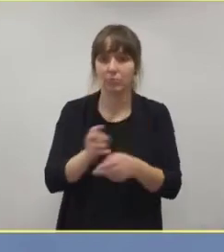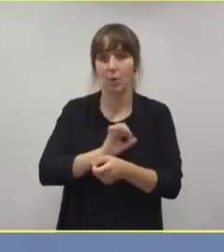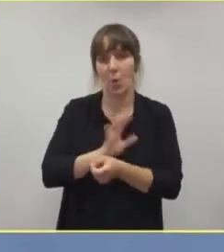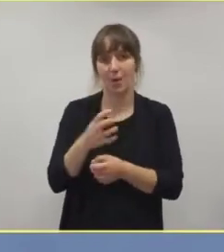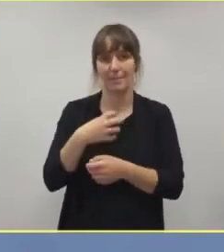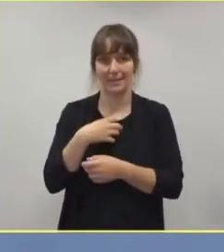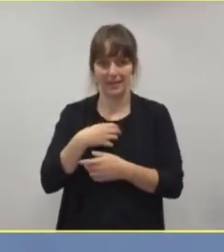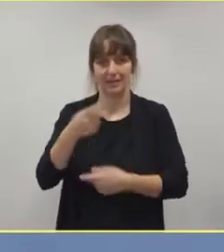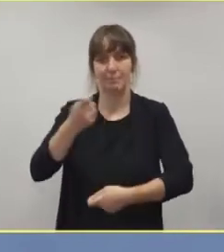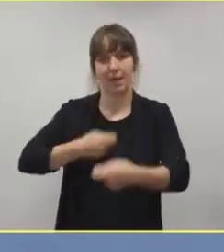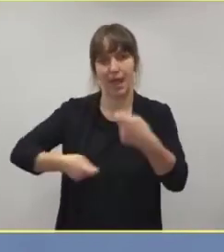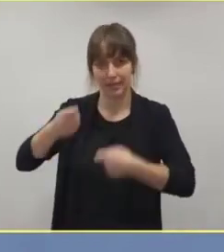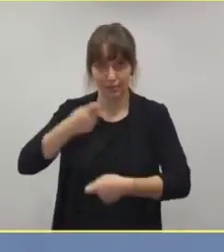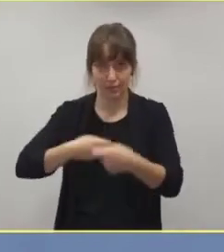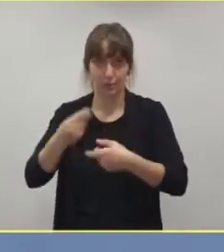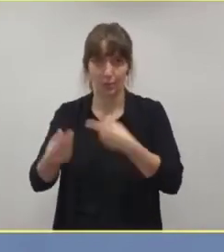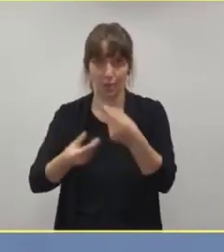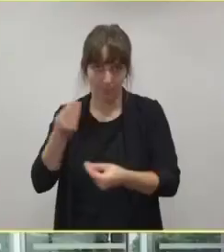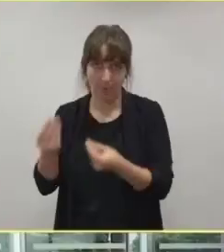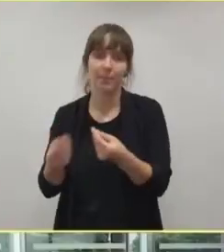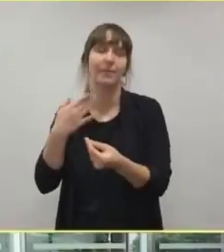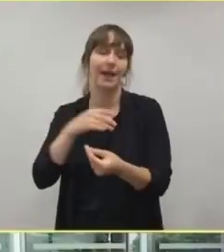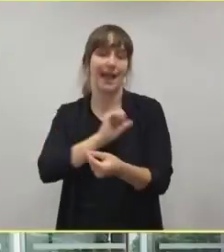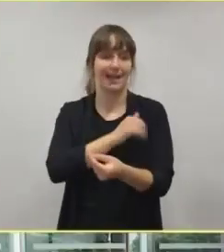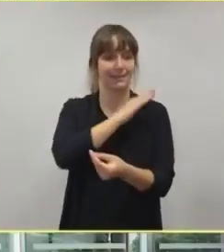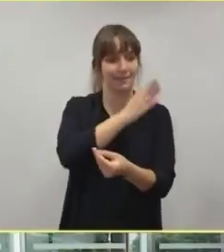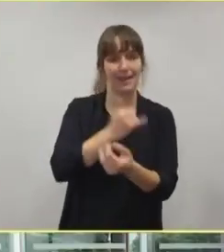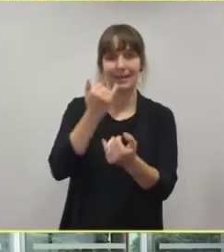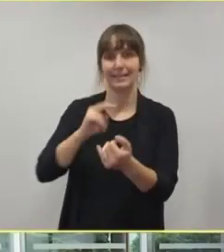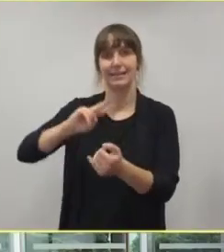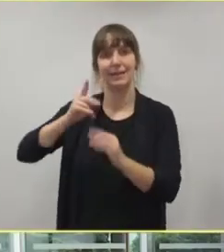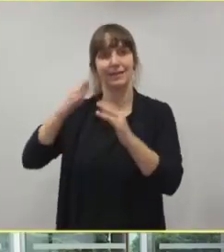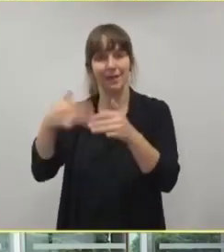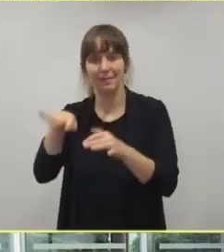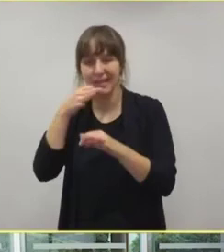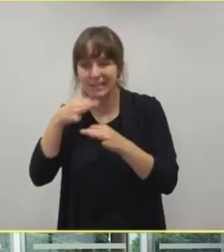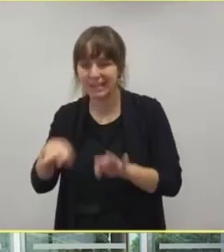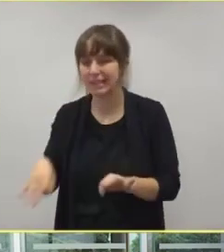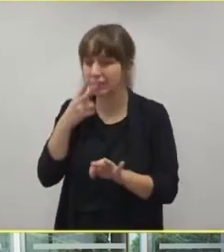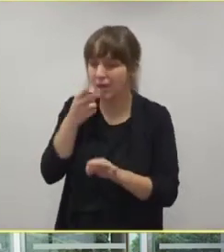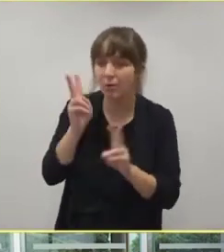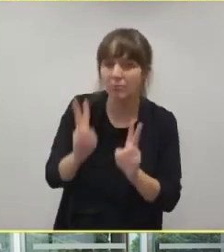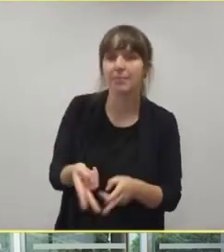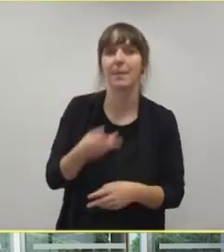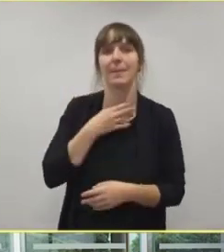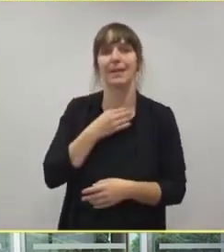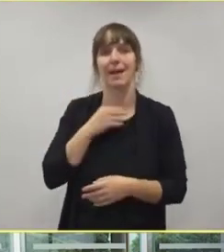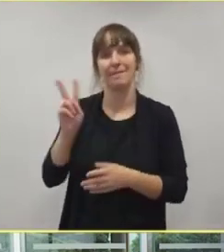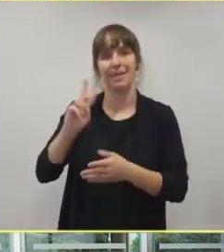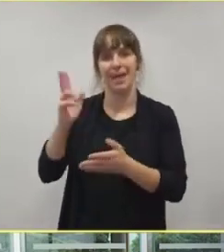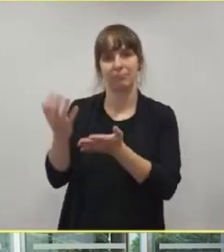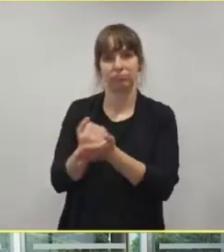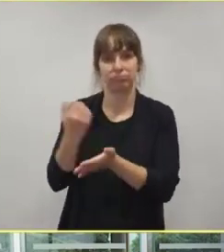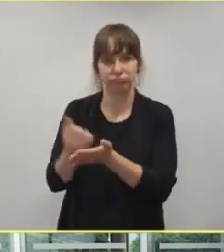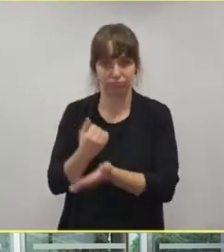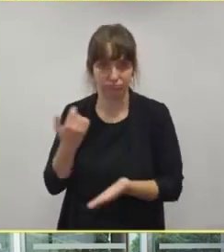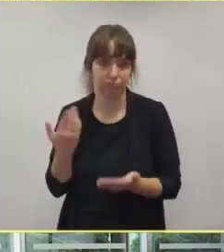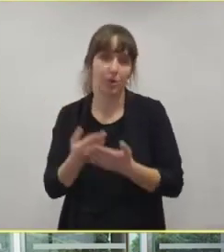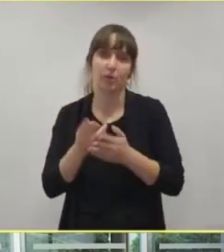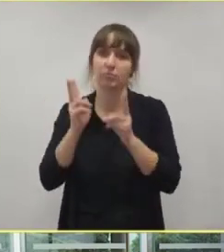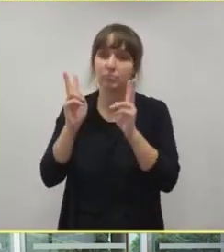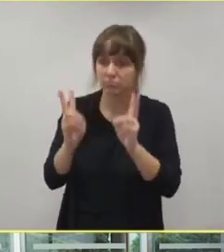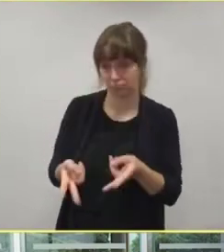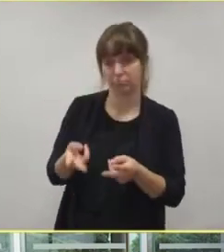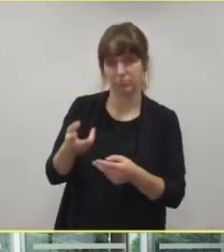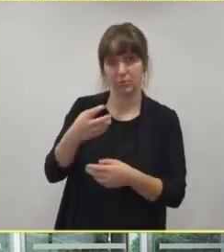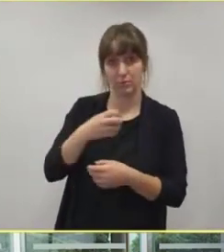wahrscheinlich etwas genauer als in der ersten Welle hinschaut, wer tatsächlich den Bedarf generiert, indem er tatsächlich Corona